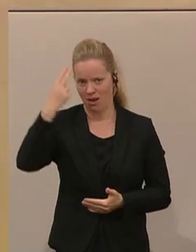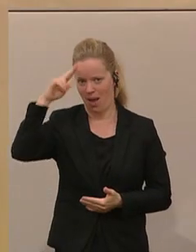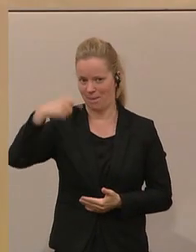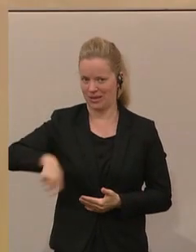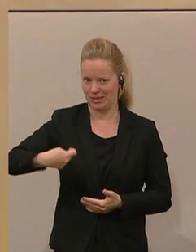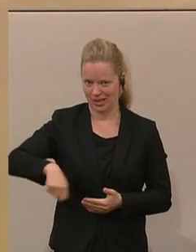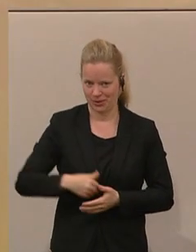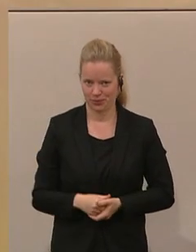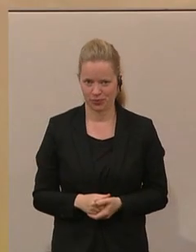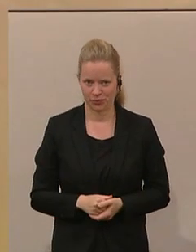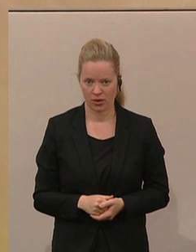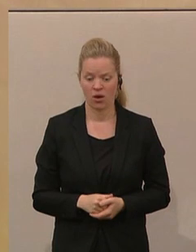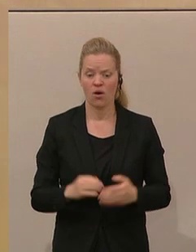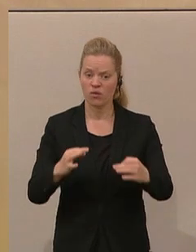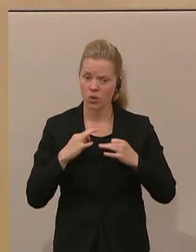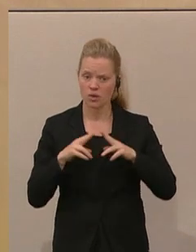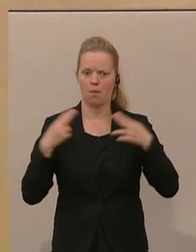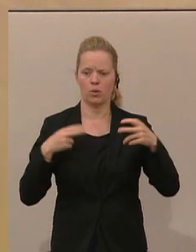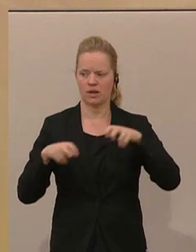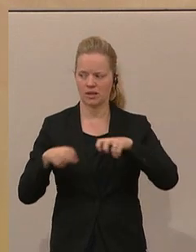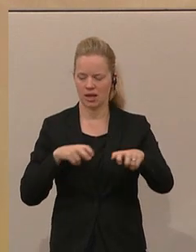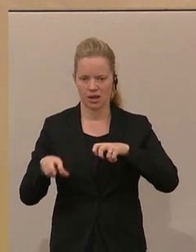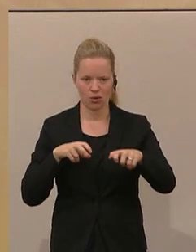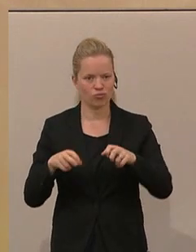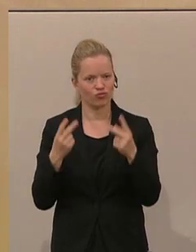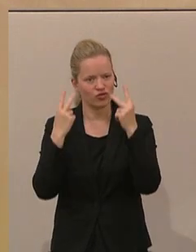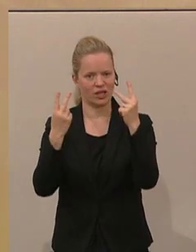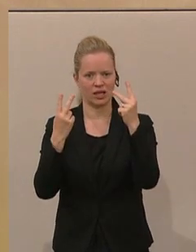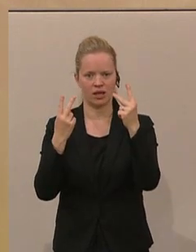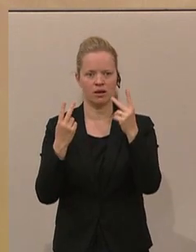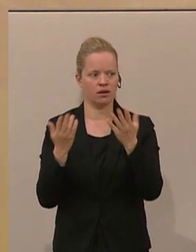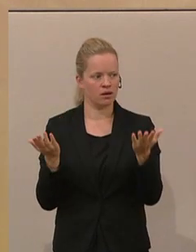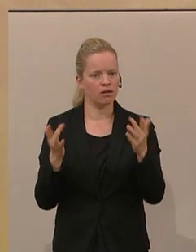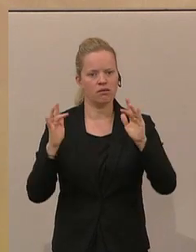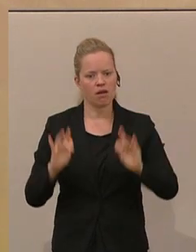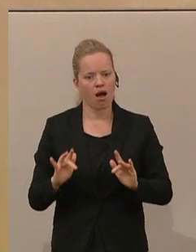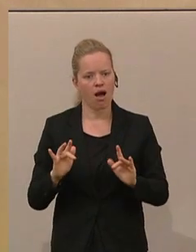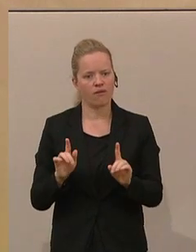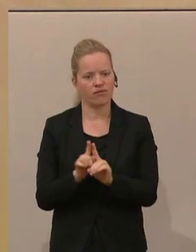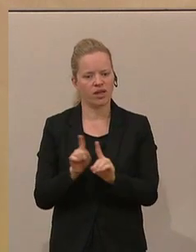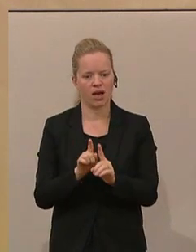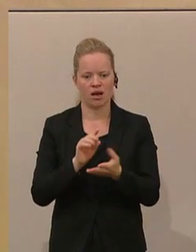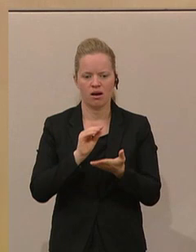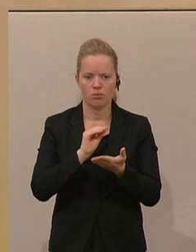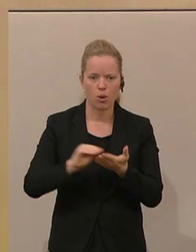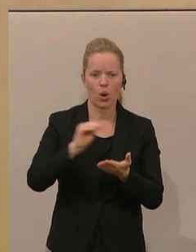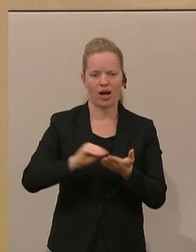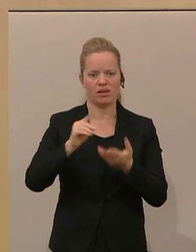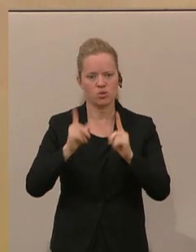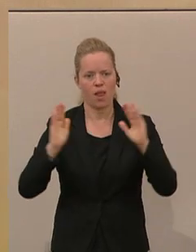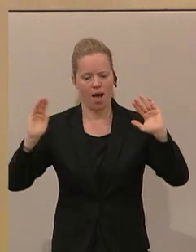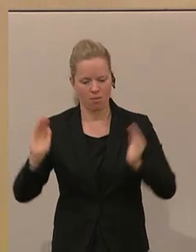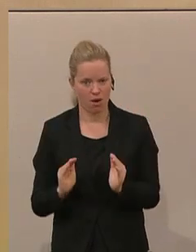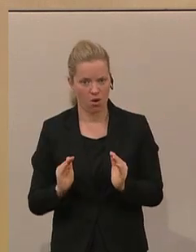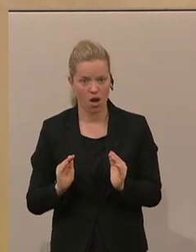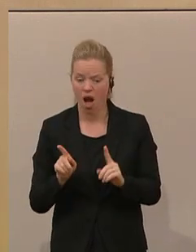uns geht es als Bundesregierung generell um Bürokratieabbau. Das ist kein Geheimnis, das gilt für Österreich, das gilt